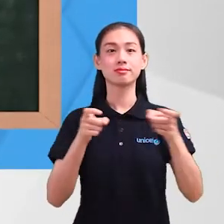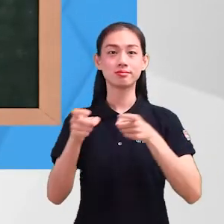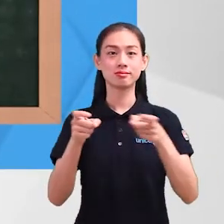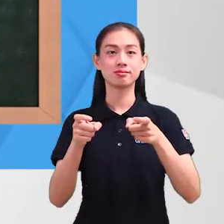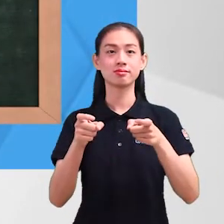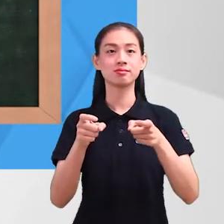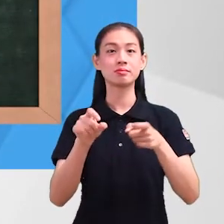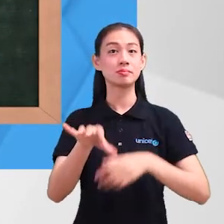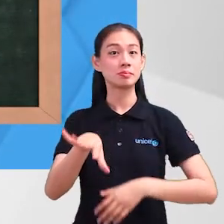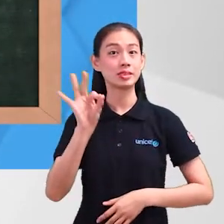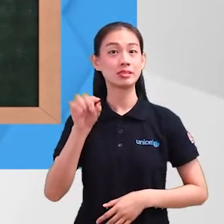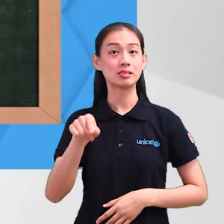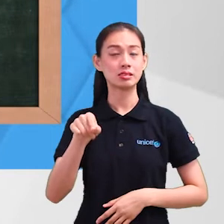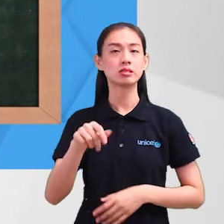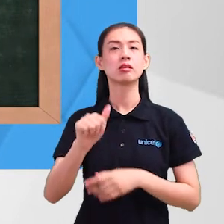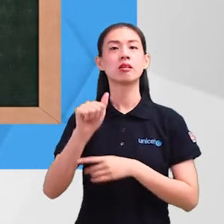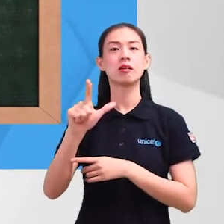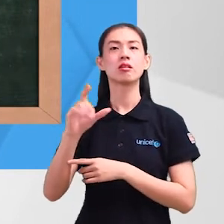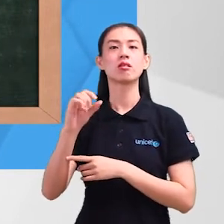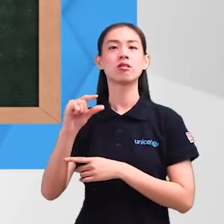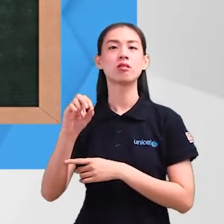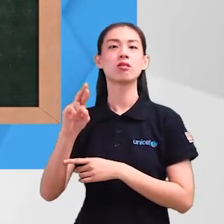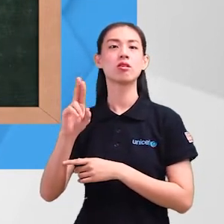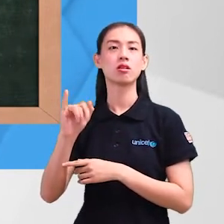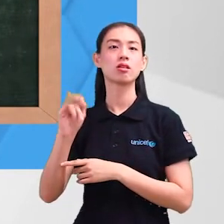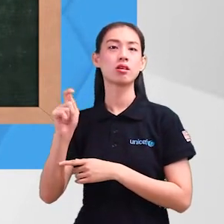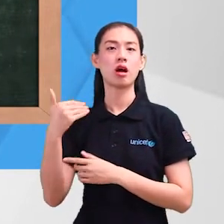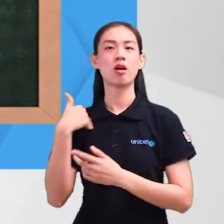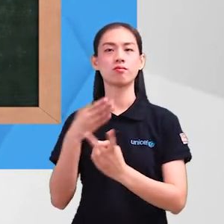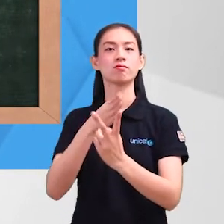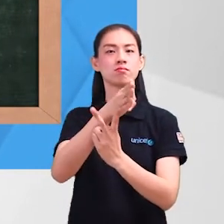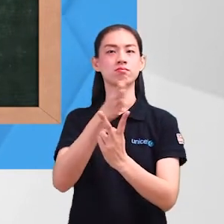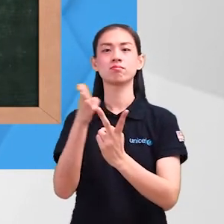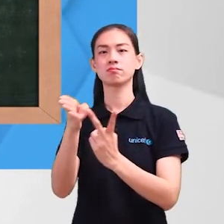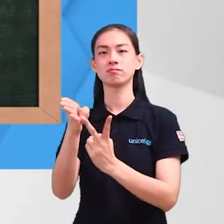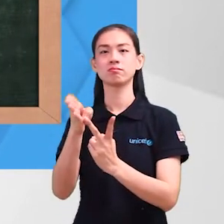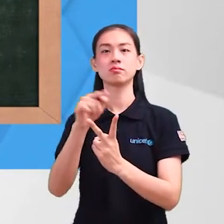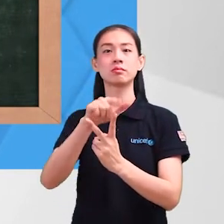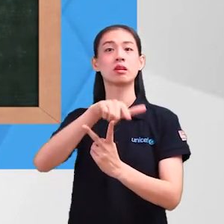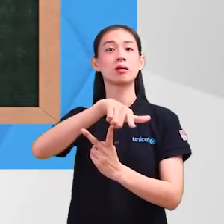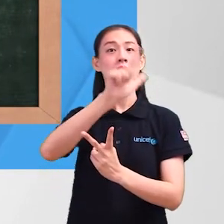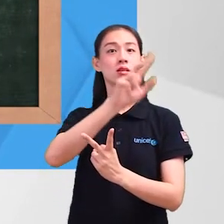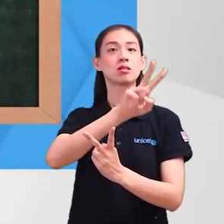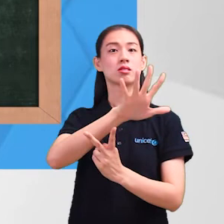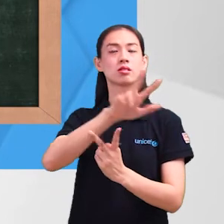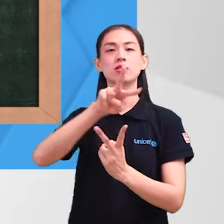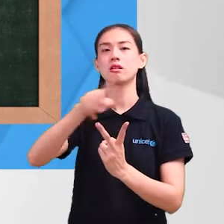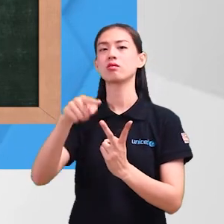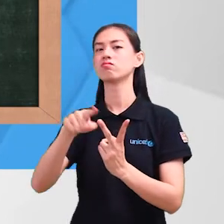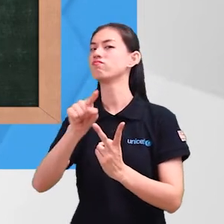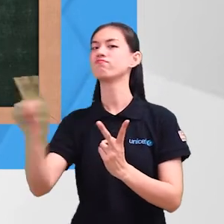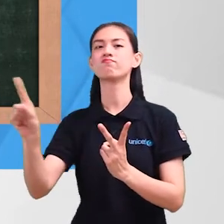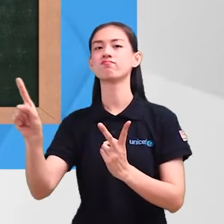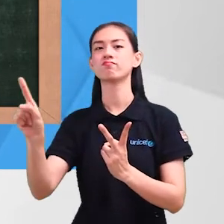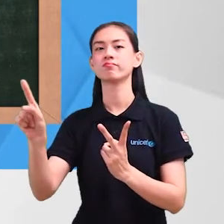contoh struktur kawalan dui pilihan iaitu algoritma bercabang kepada dua arah sahaja Lebih dari 25